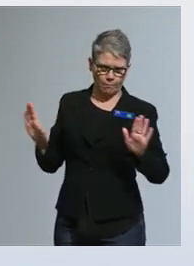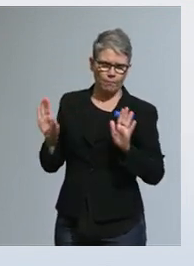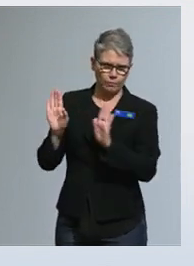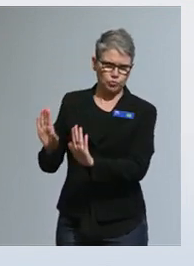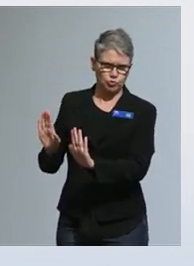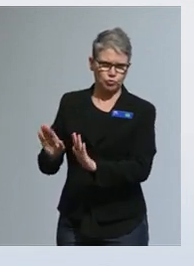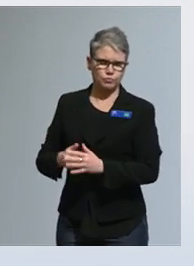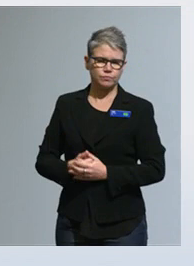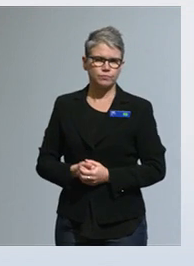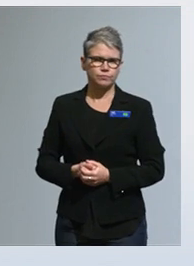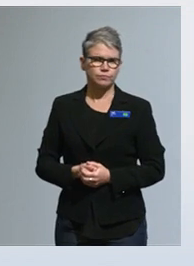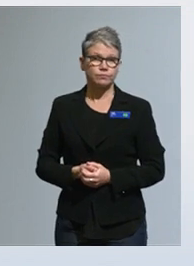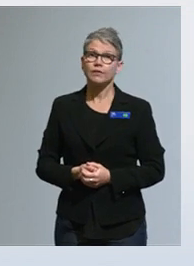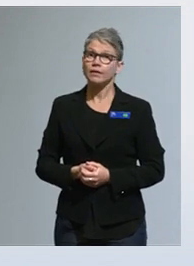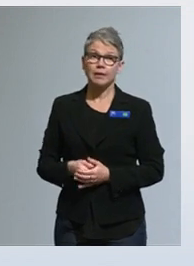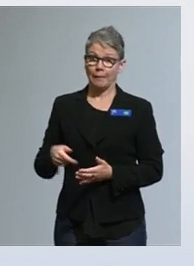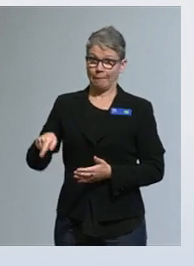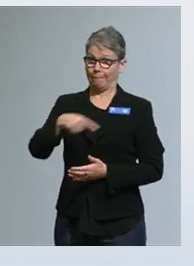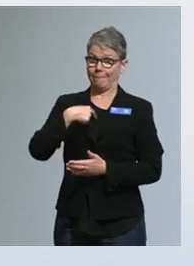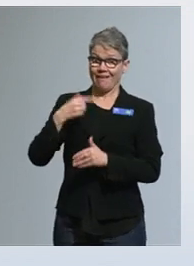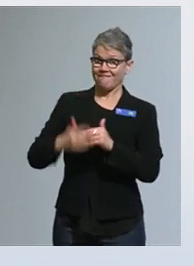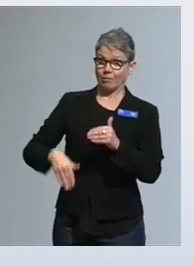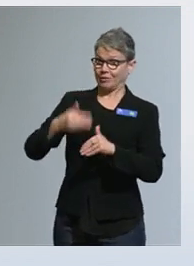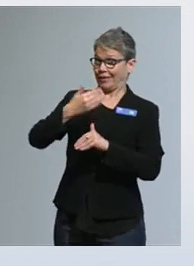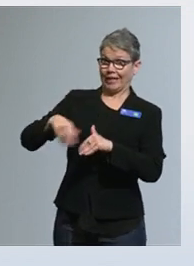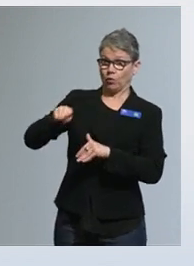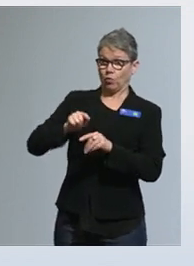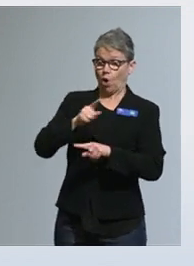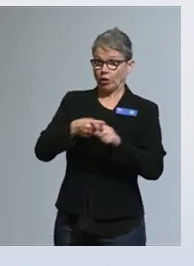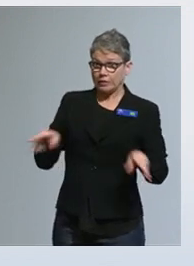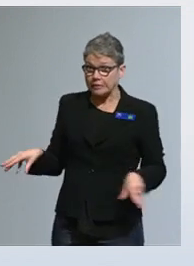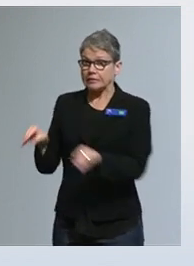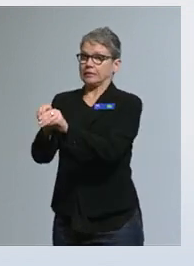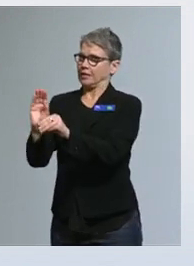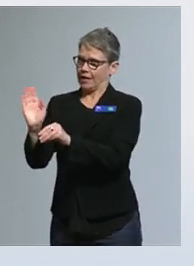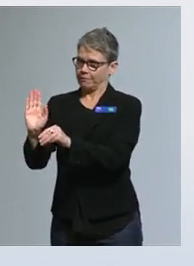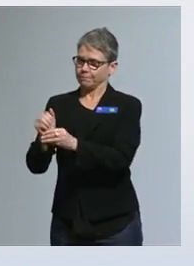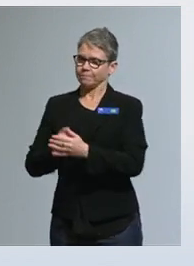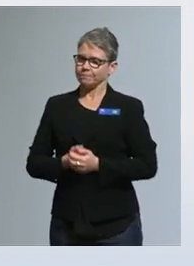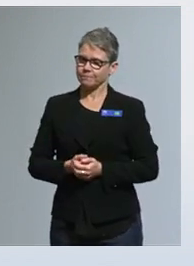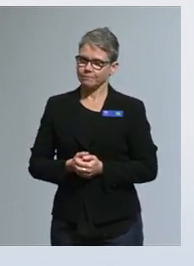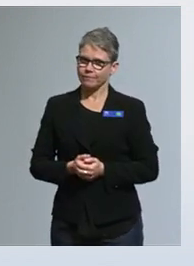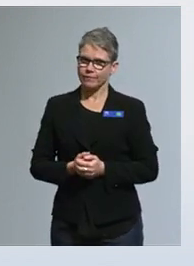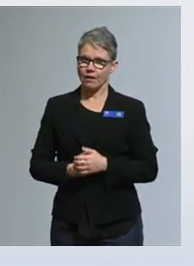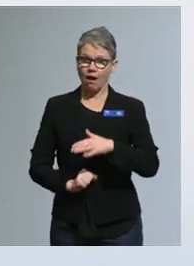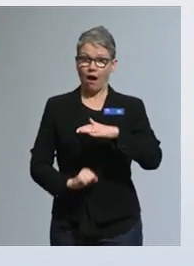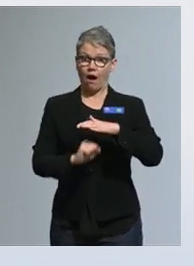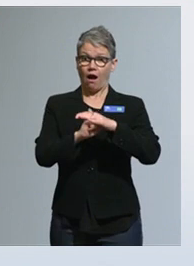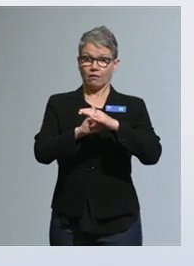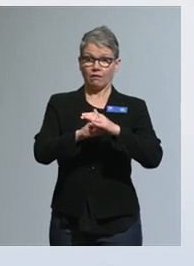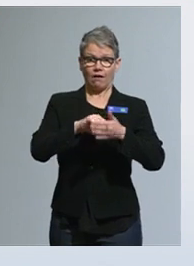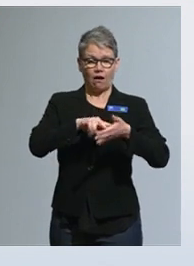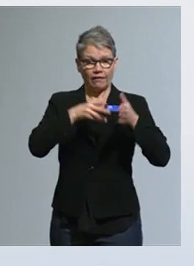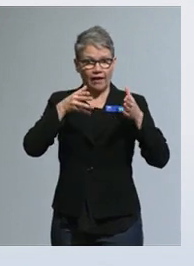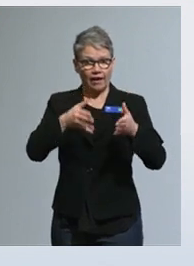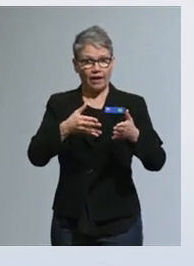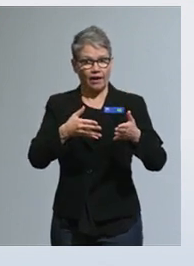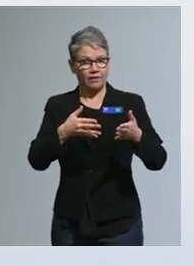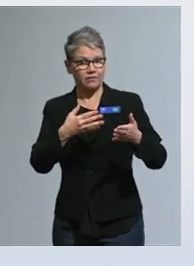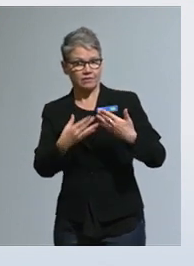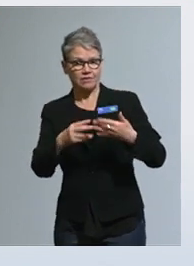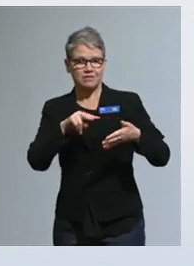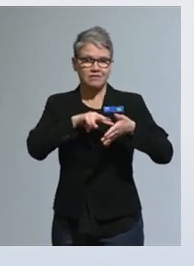Se ei ole meidän hankkeen valmistelussa. Hanket tukevat avustustoiminnan strategisuuden ja vaikuttavuuden